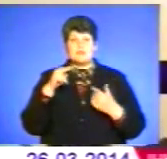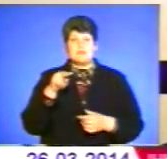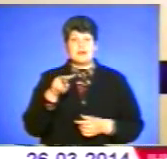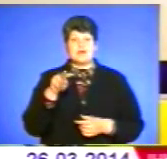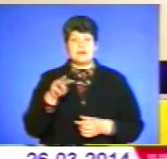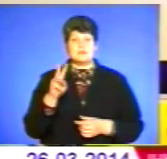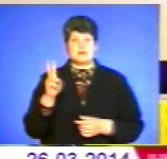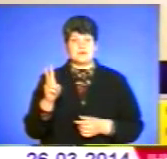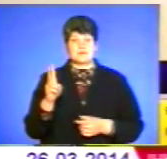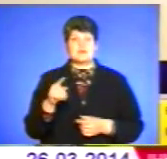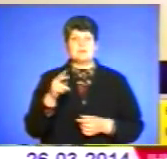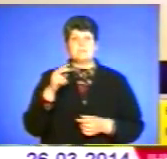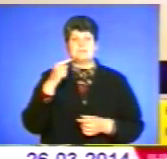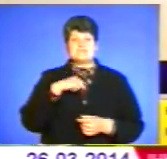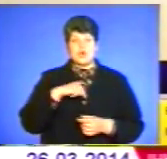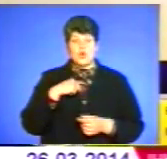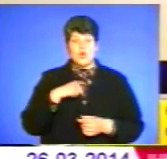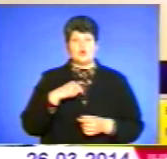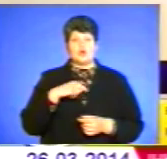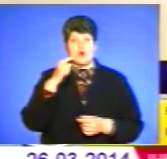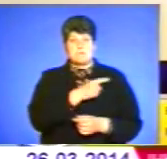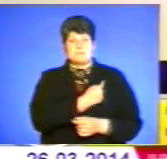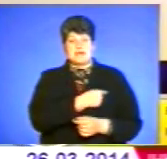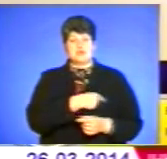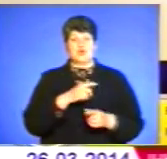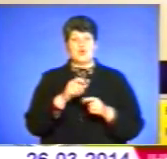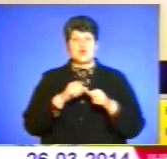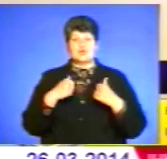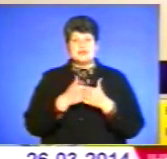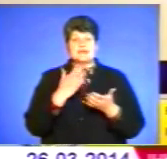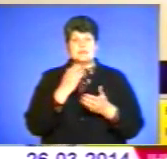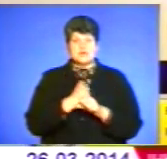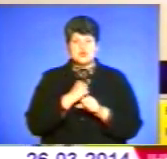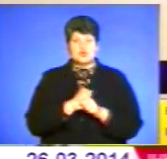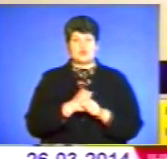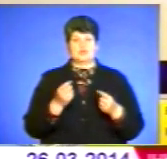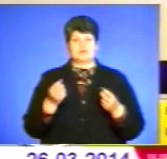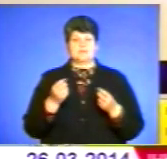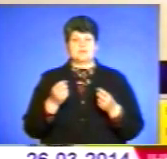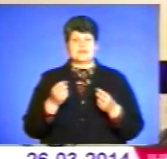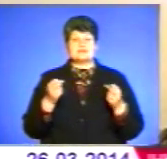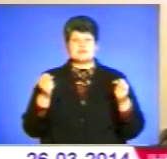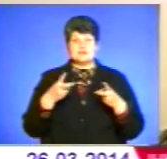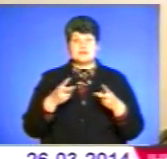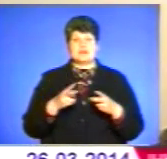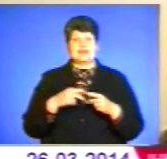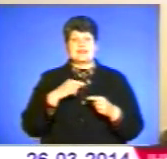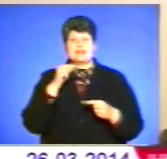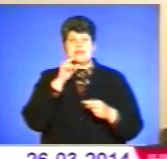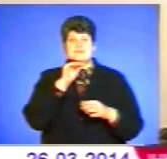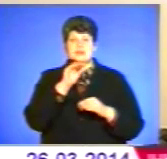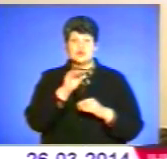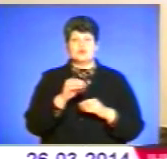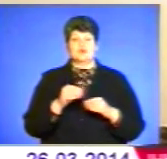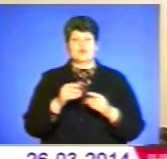це психолого-медико-педагогічна консультація, де працюють відповідні фахівці, дефектологи, логопеди, психологи, які